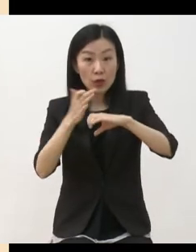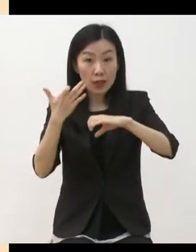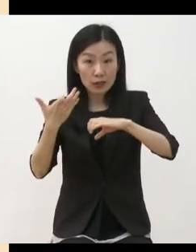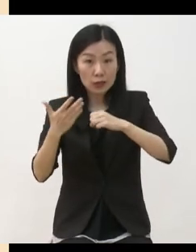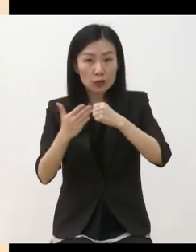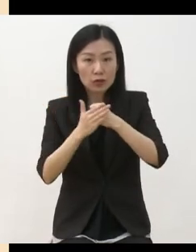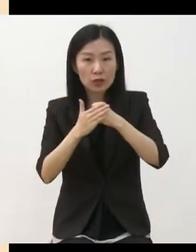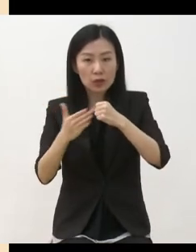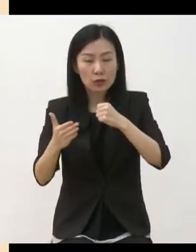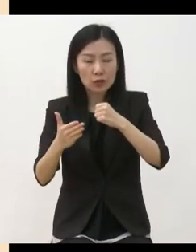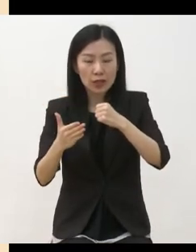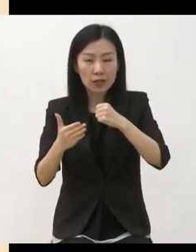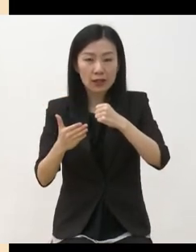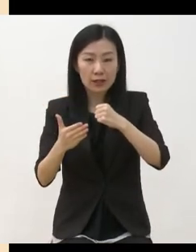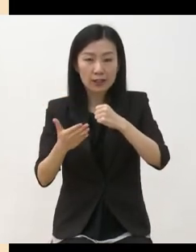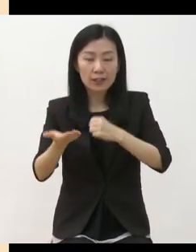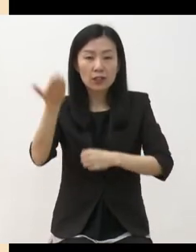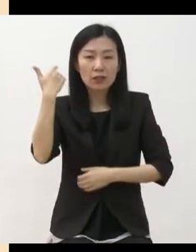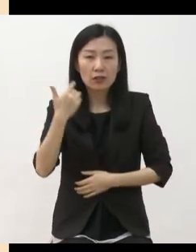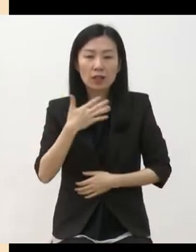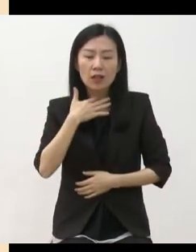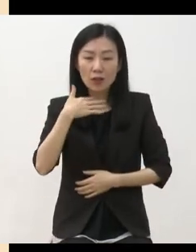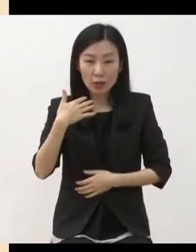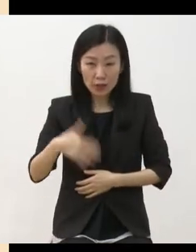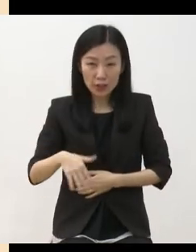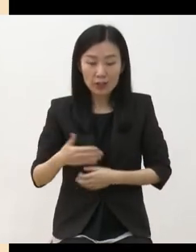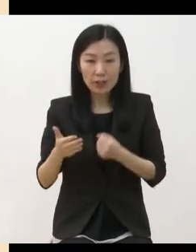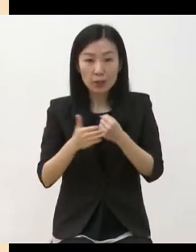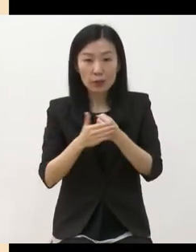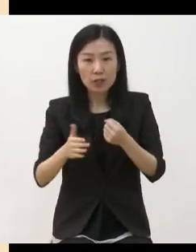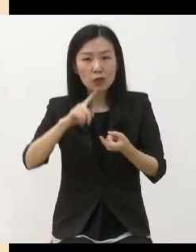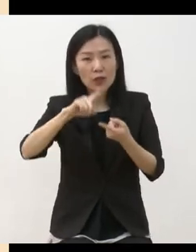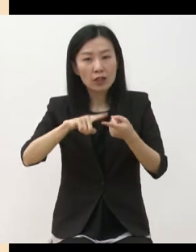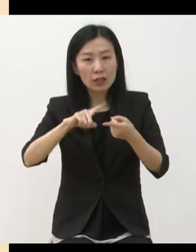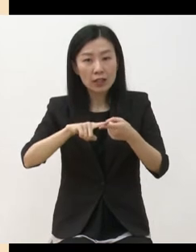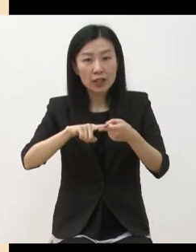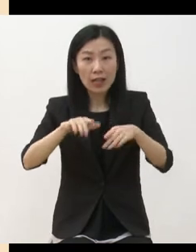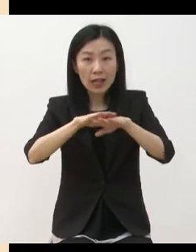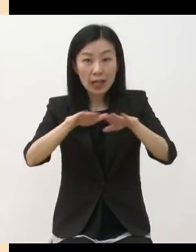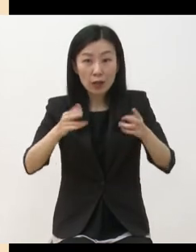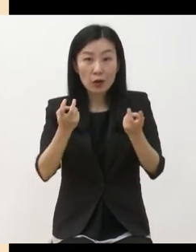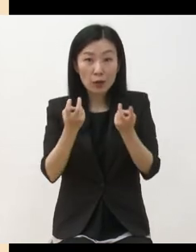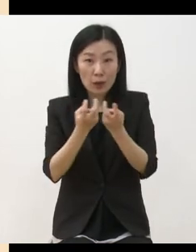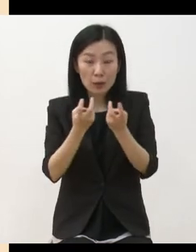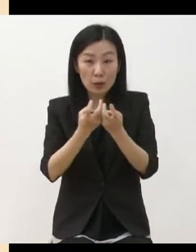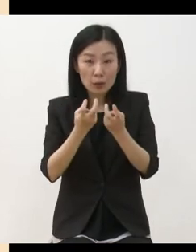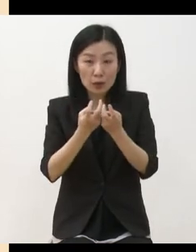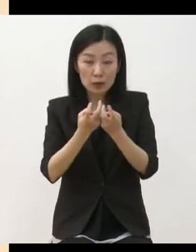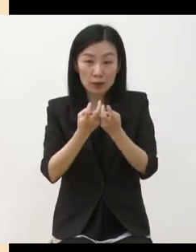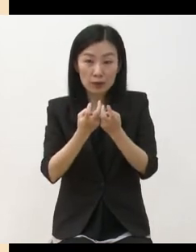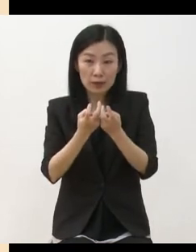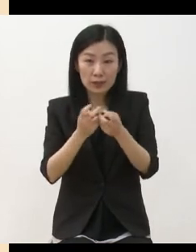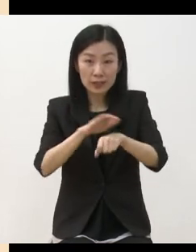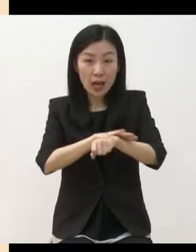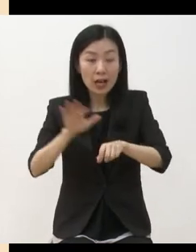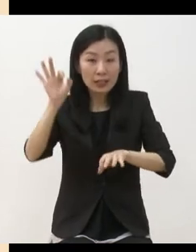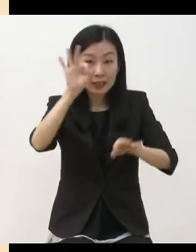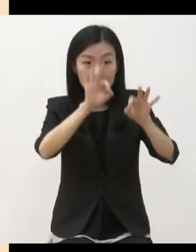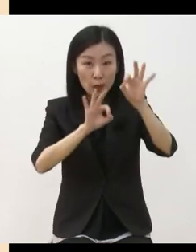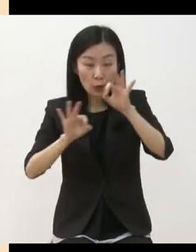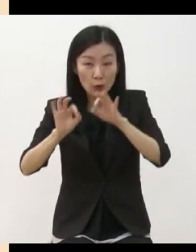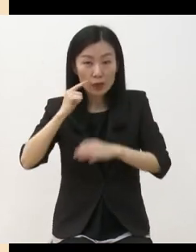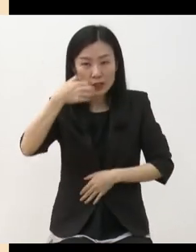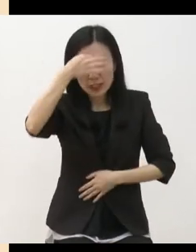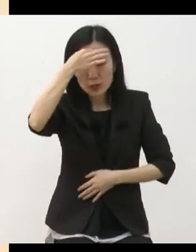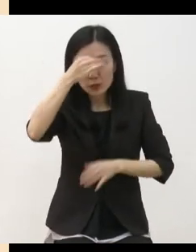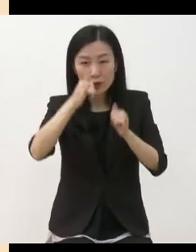전례 없는 상황 속에서 이 상황에 대한 대응력을 높이고 예술이 능동적인 기회 창출을